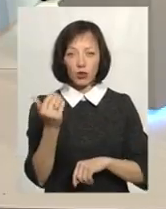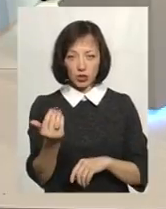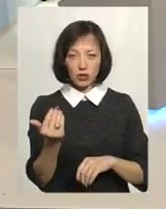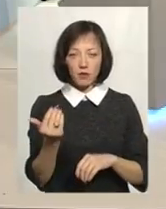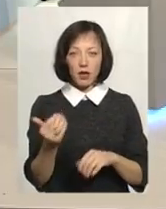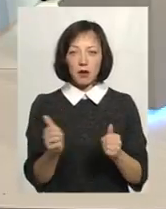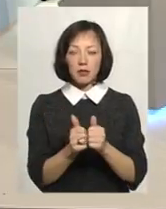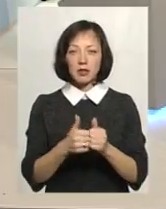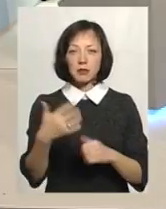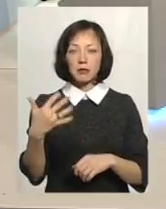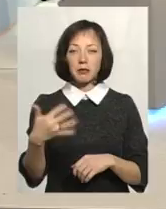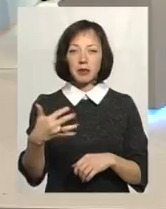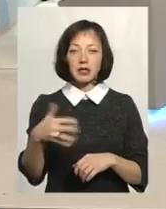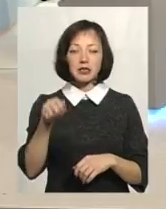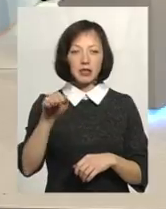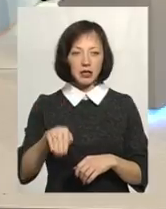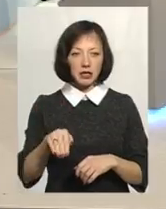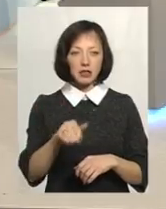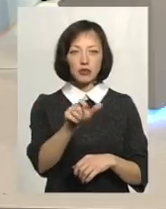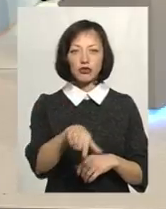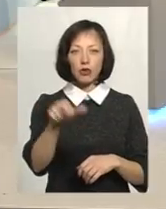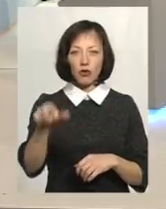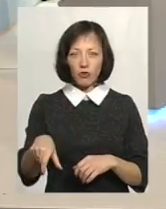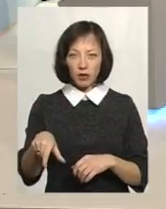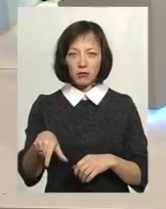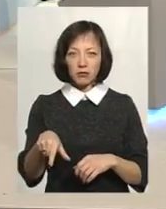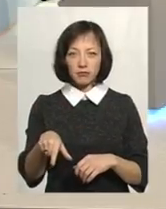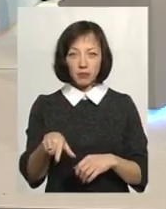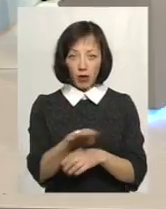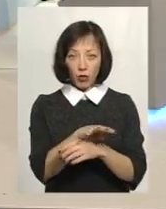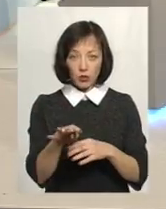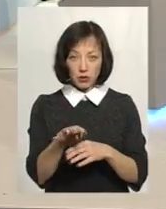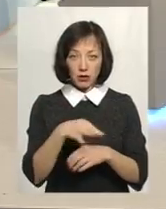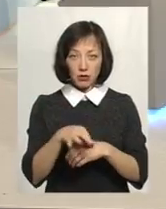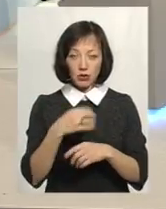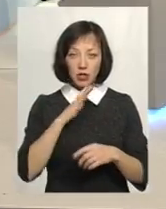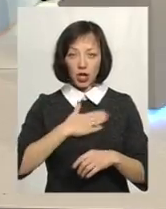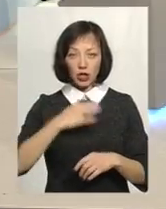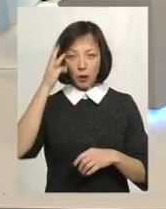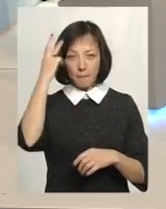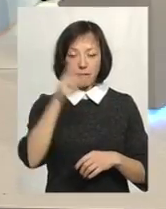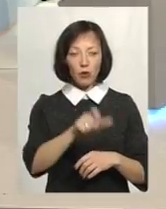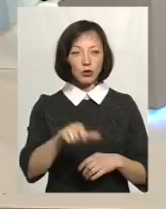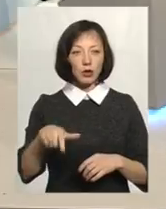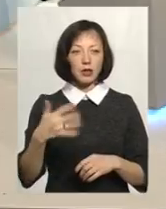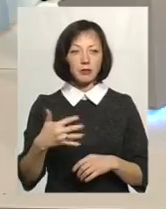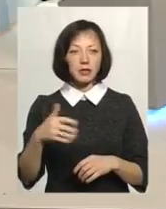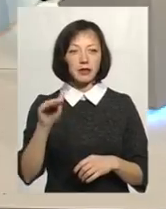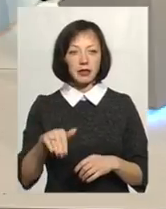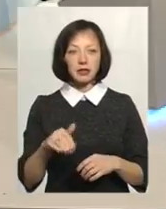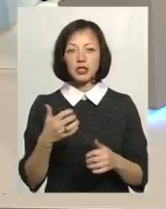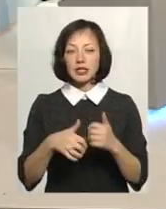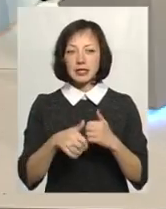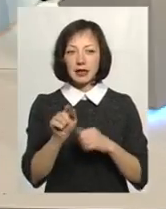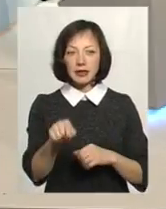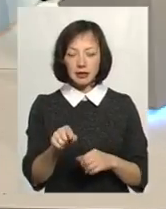Близько 50 тисяч чоловік пішло за межу. Це наші подоляни. 50 тисяч. Серед них